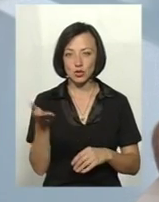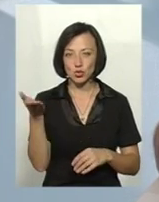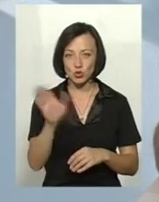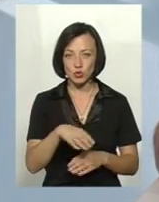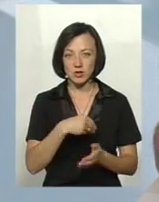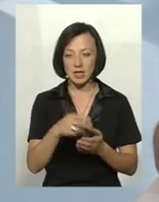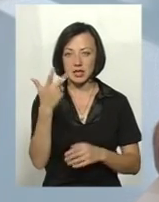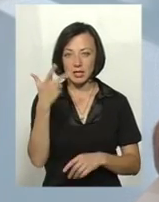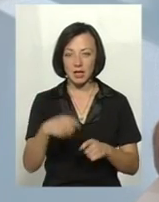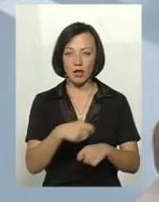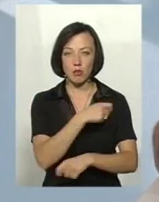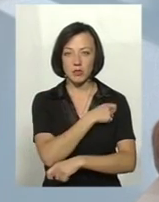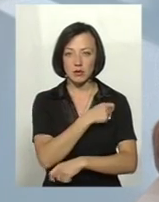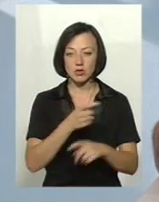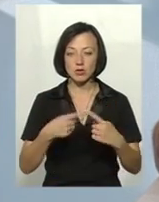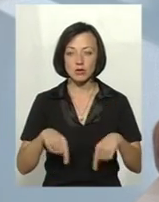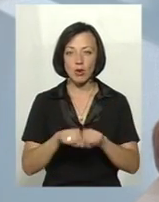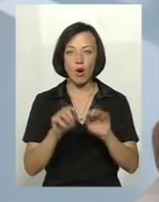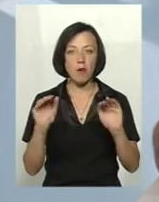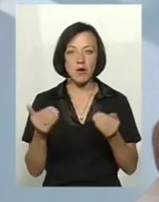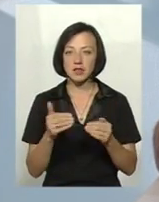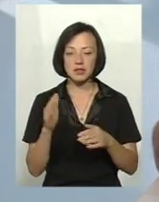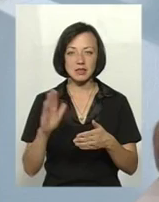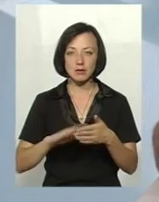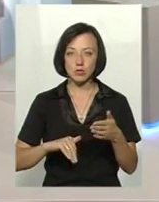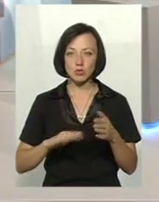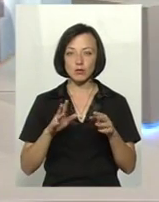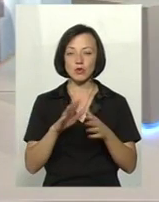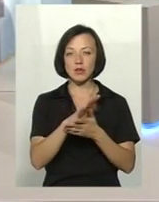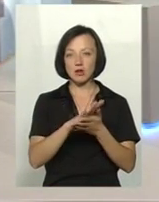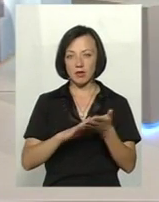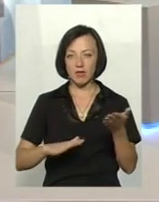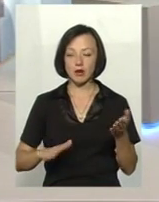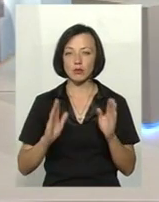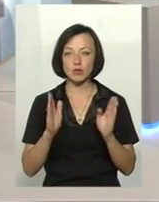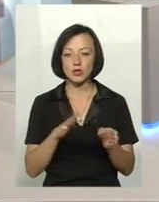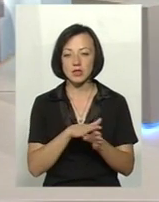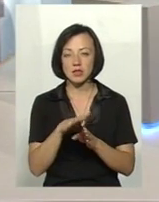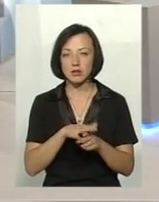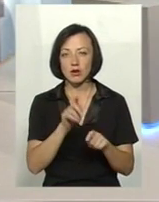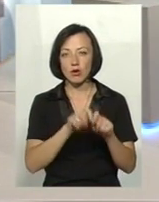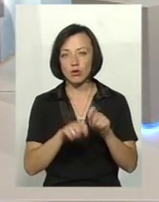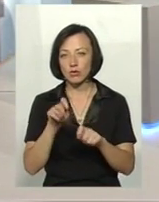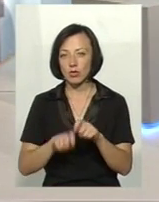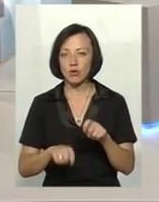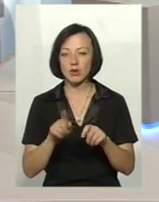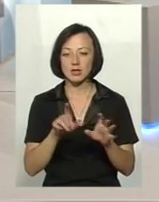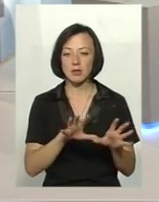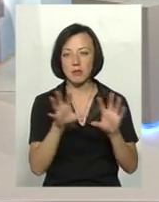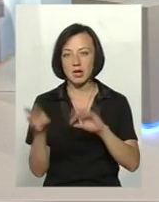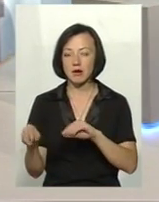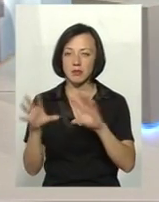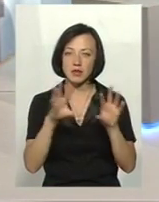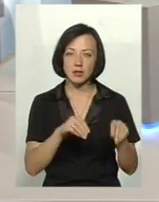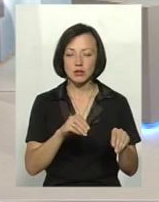трохкілометровій зоні, обмеження не знімуться, тобто ці обмеження будуть тривати, буде здійснюватися там контроль за переміщенням,